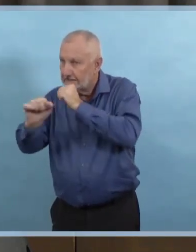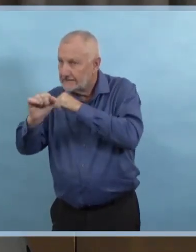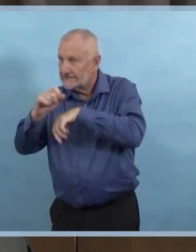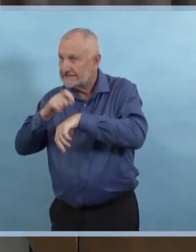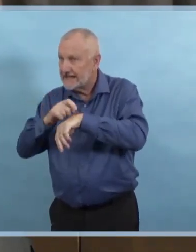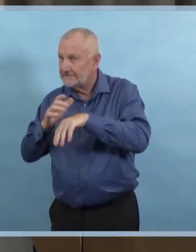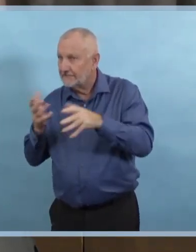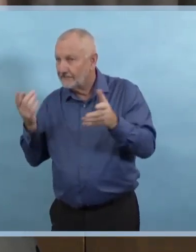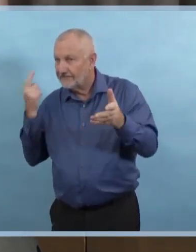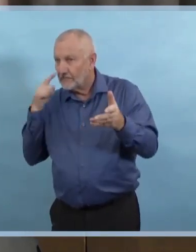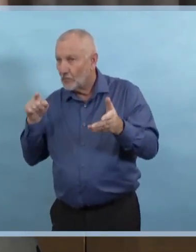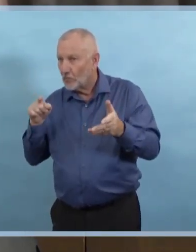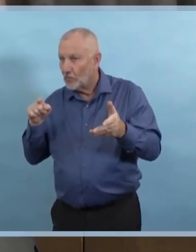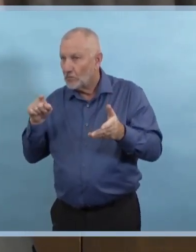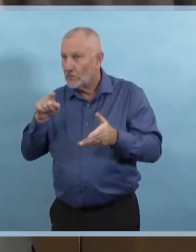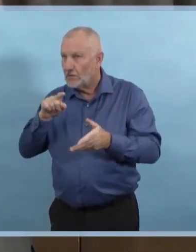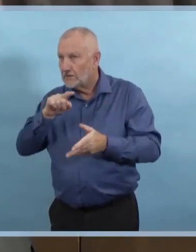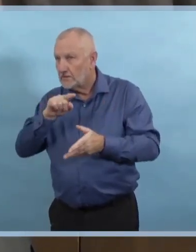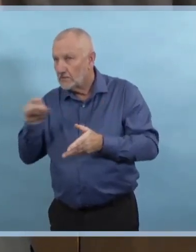De CHVN, Taylor.